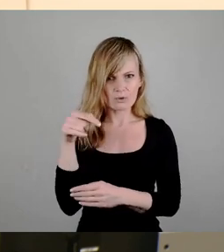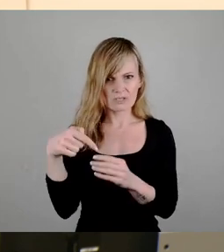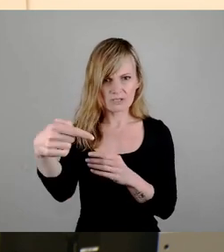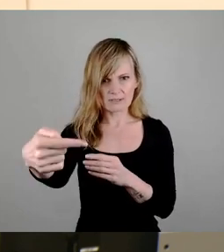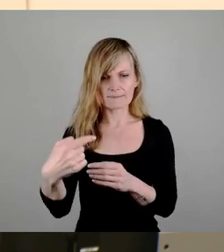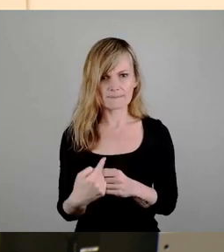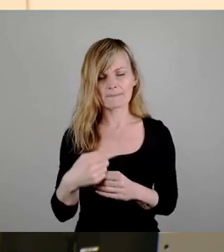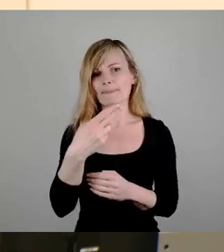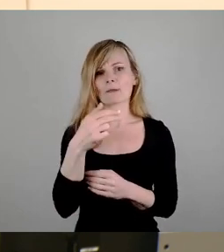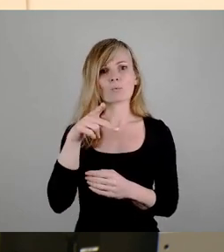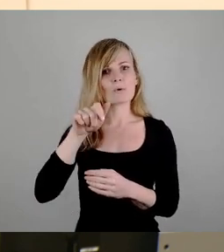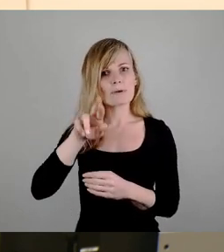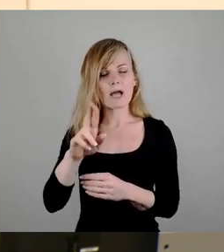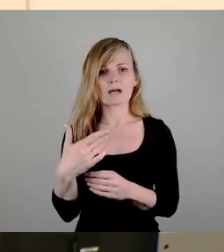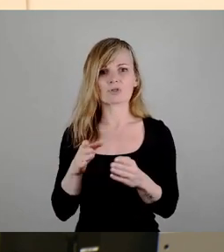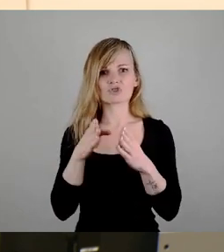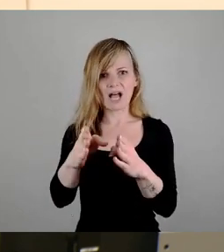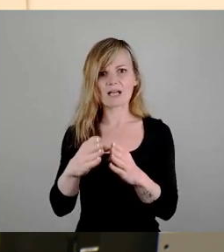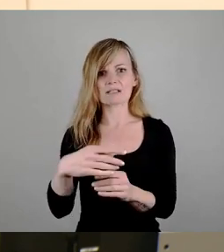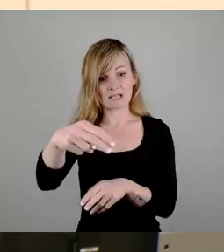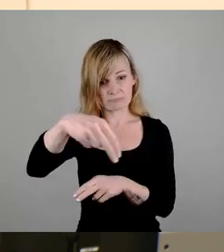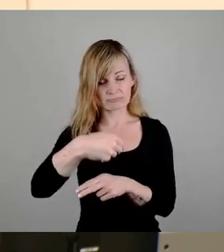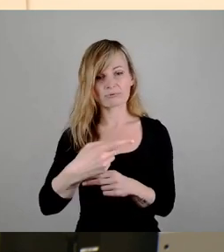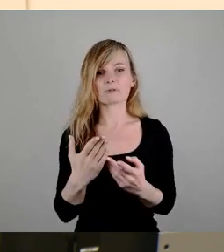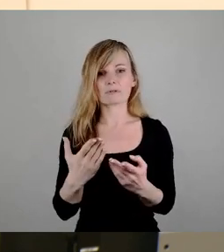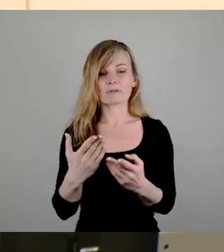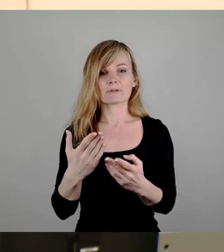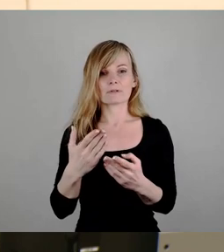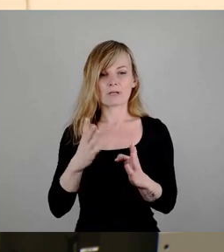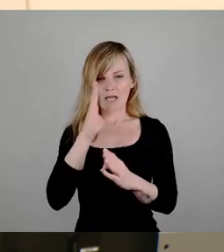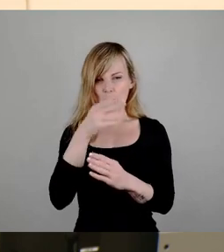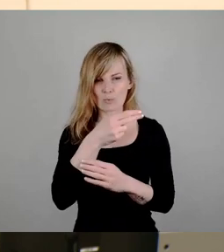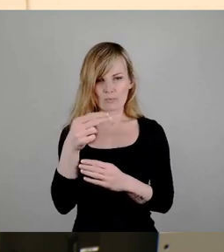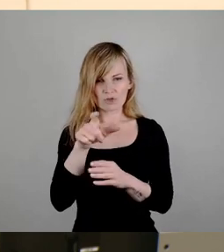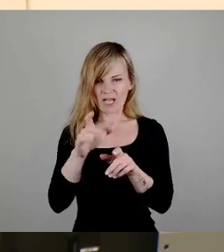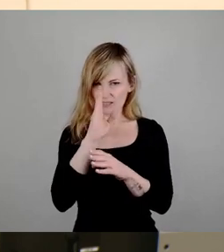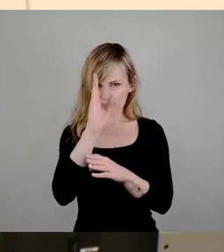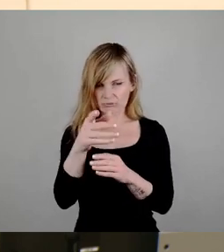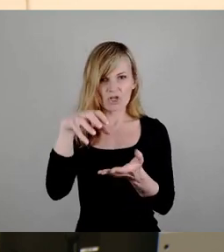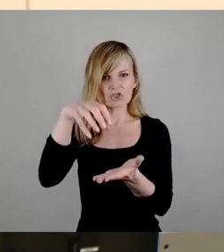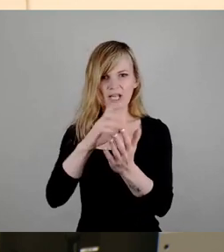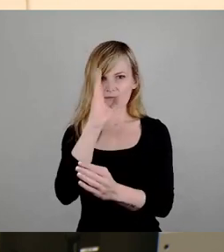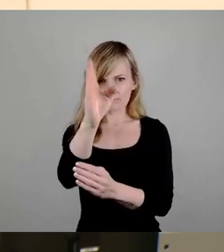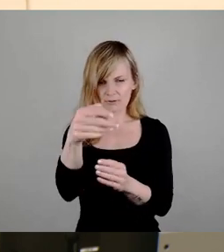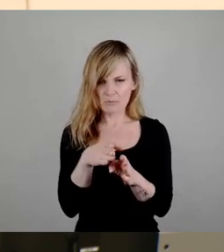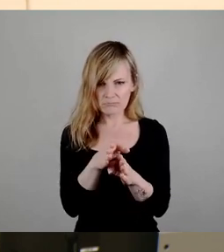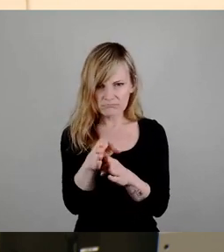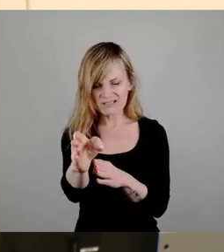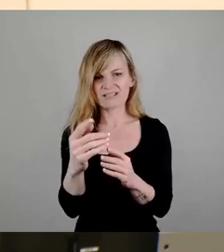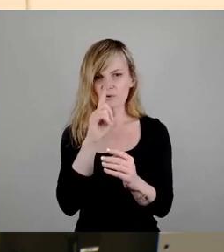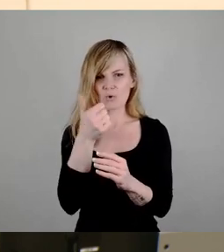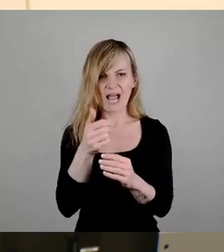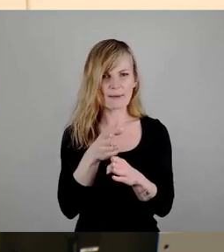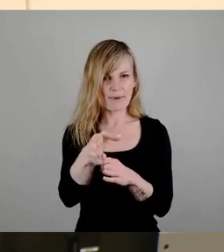Hüblerstraße rein, die Einbahnstraße ist, die ja auch zeigt, wie die Verkehrswende nicht so richtig funktioniert. Also der Radweg ist dann unterbrochen.